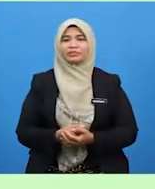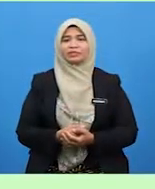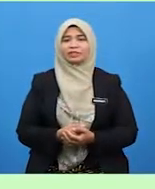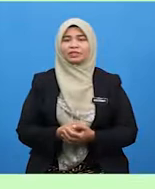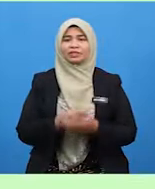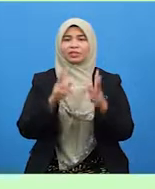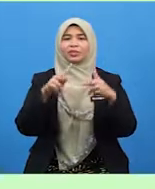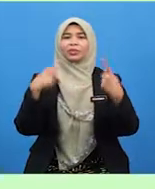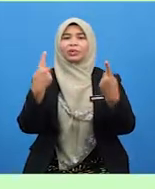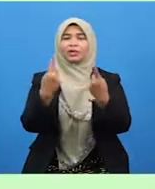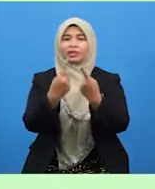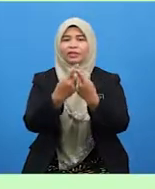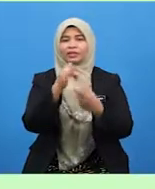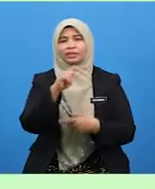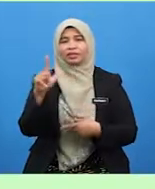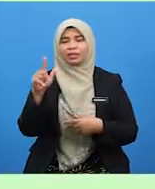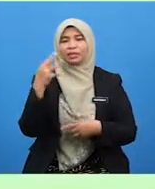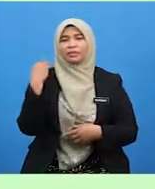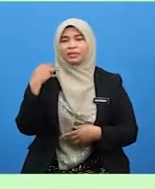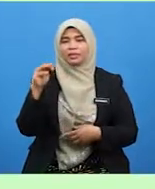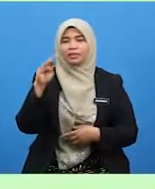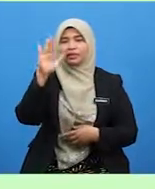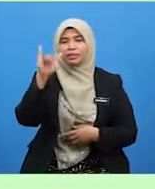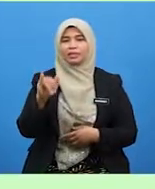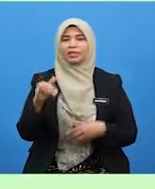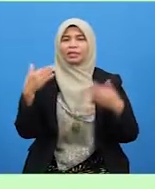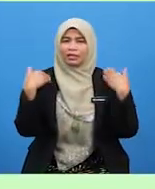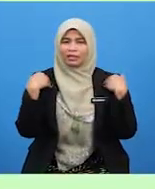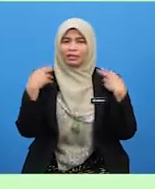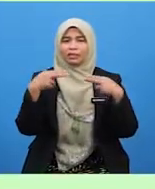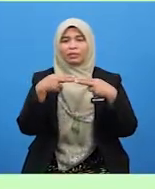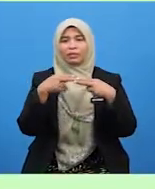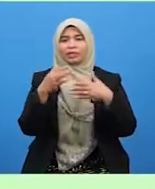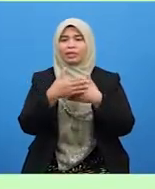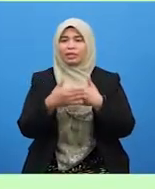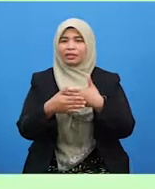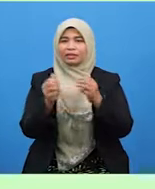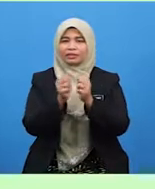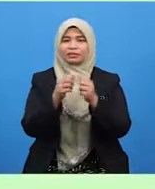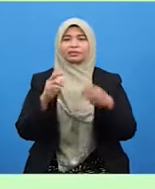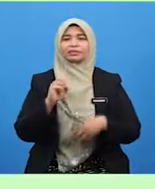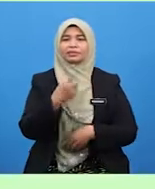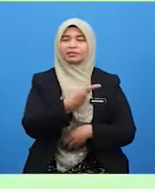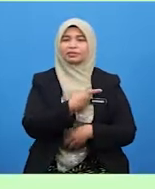Keluarga ialah Mereka yang ada perhubungan darah dengan kita